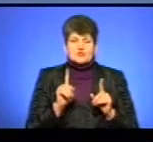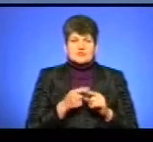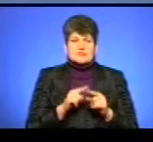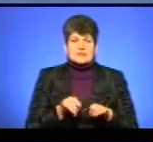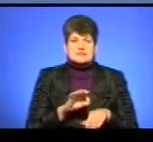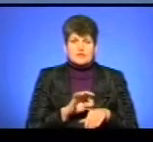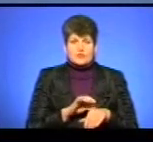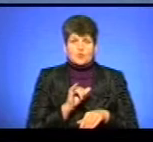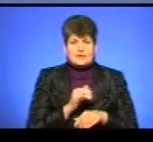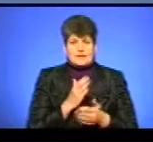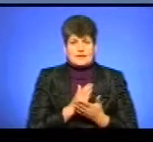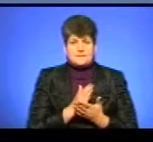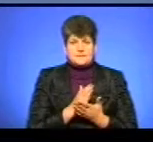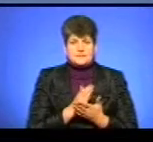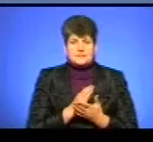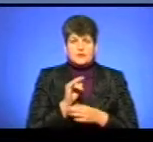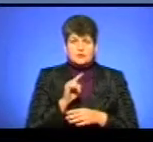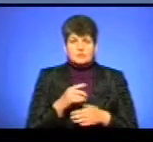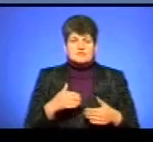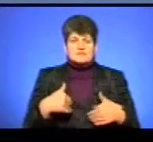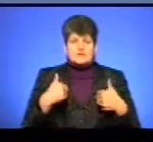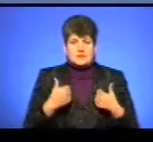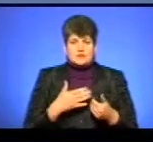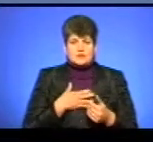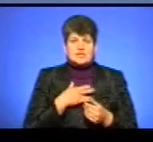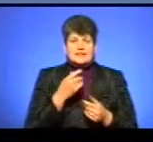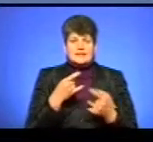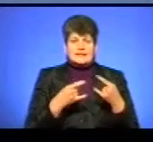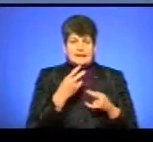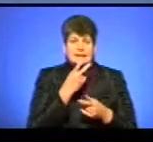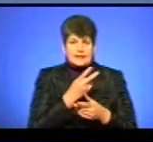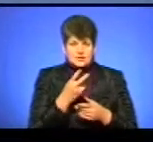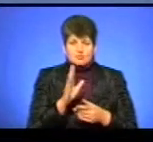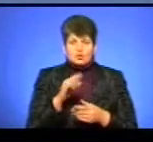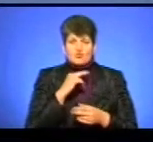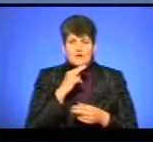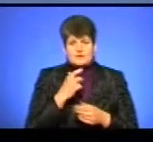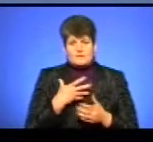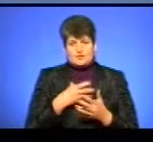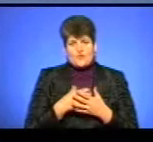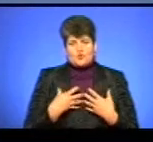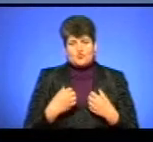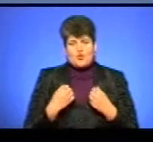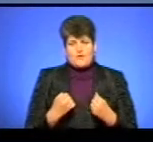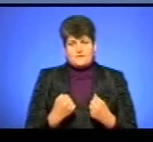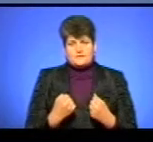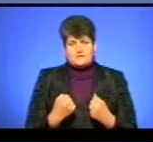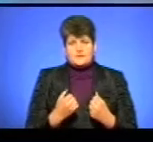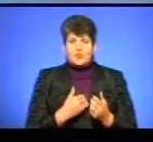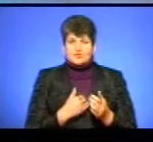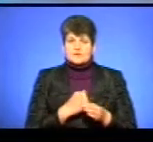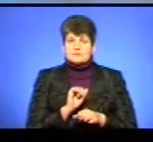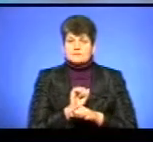захворювання в них є. Тому звертаюся до наших телеглядачів, бути уважним до свого здоров'я. Хочу вас